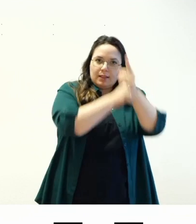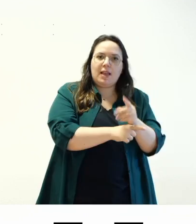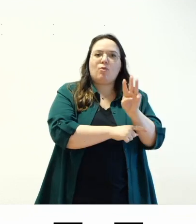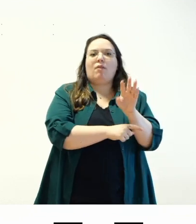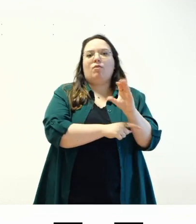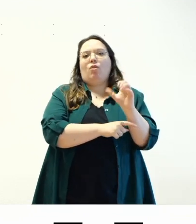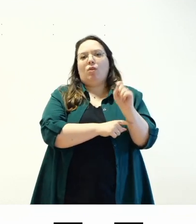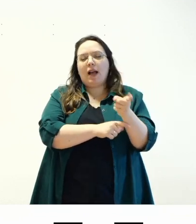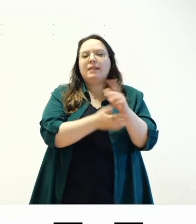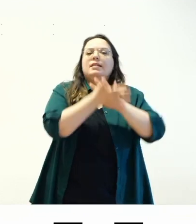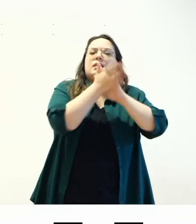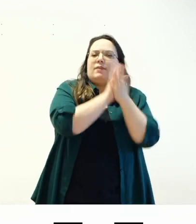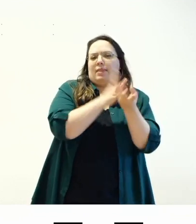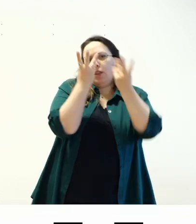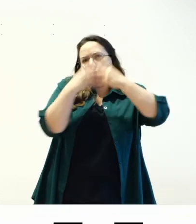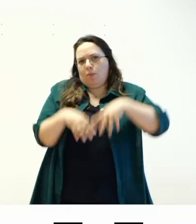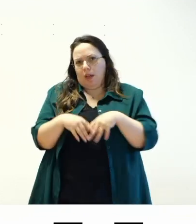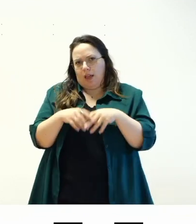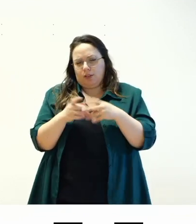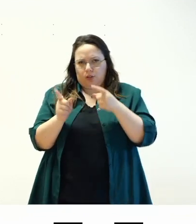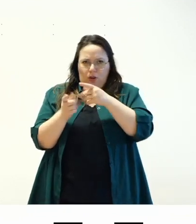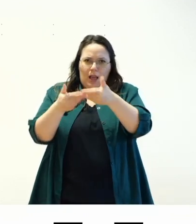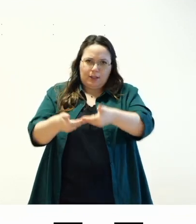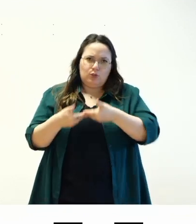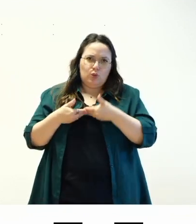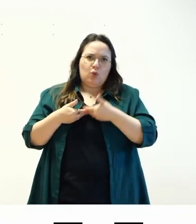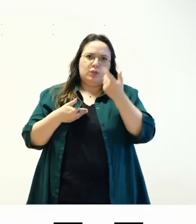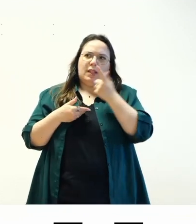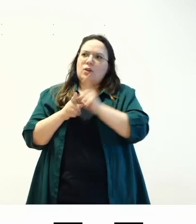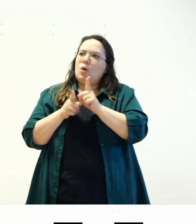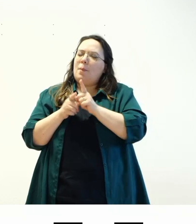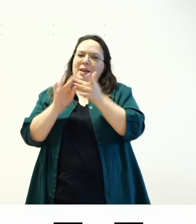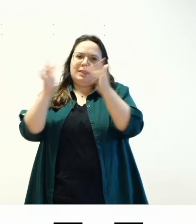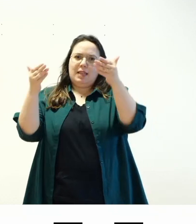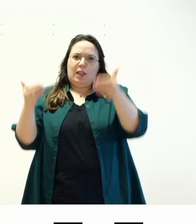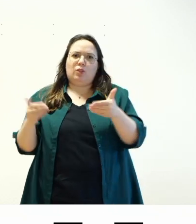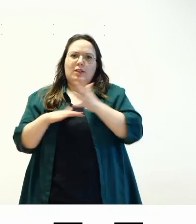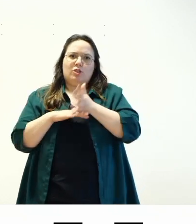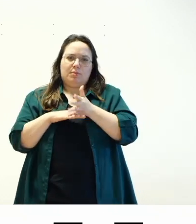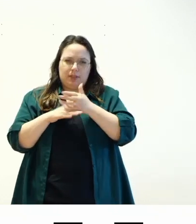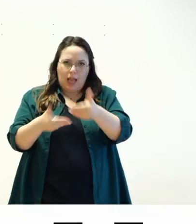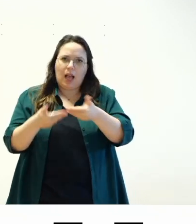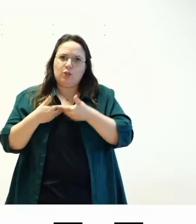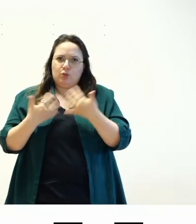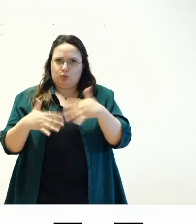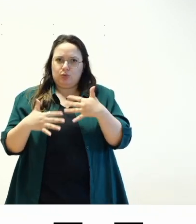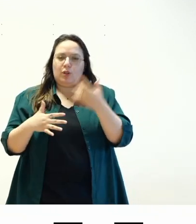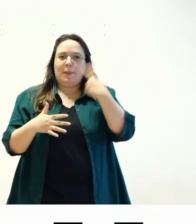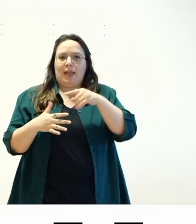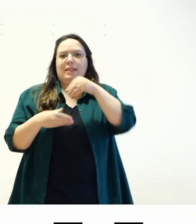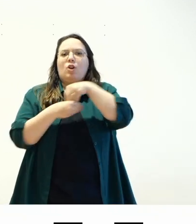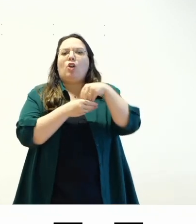ovviamente in quel caso mi aiuterà a creare un sito web accessibile soprattutto per quanto riguarda la semantica